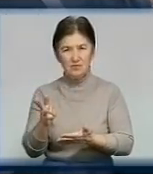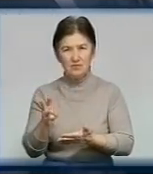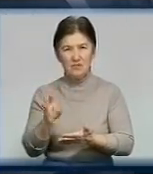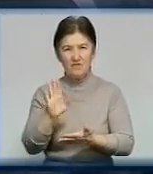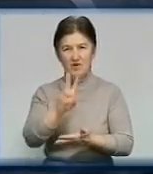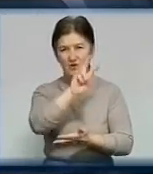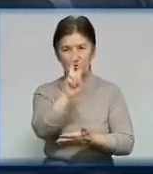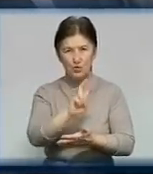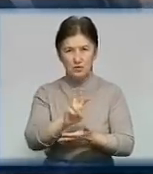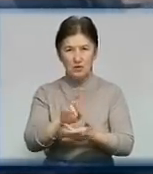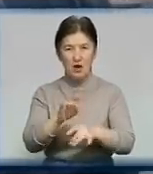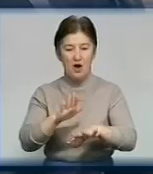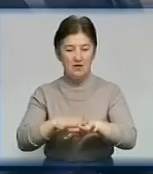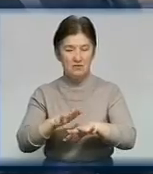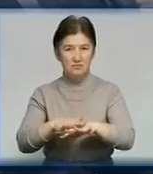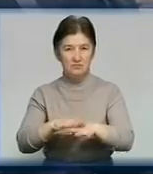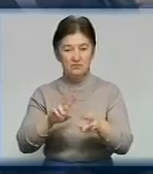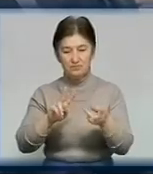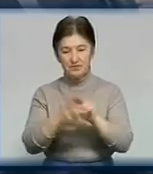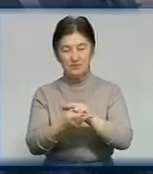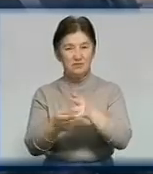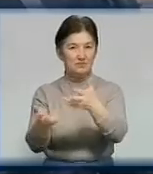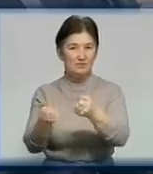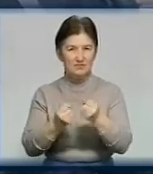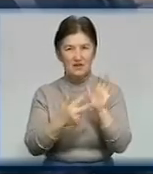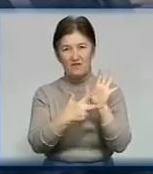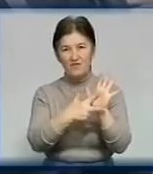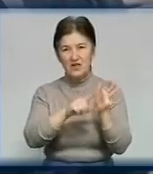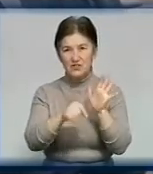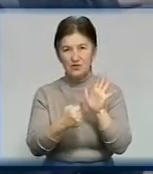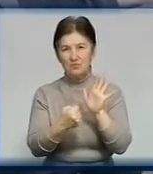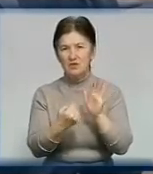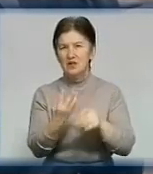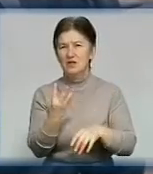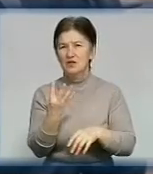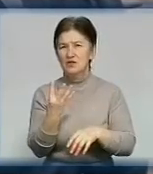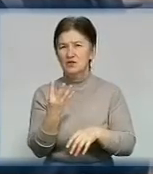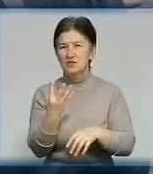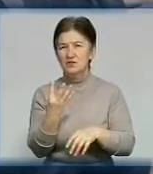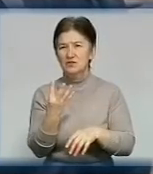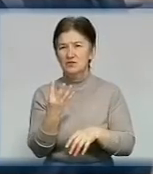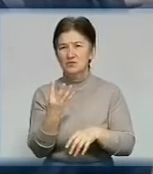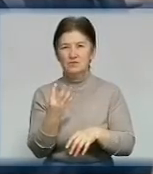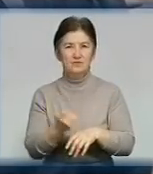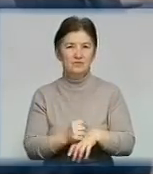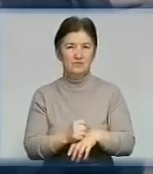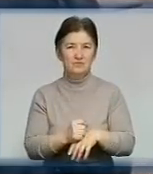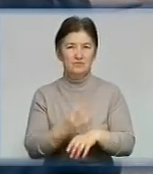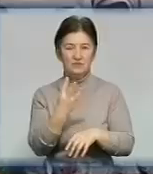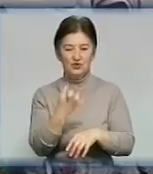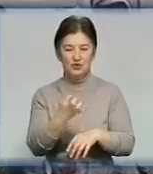доларах, а отримував гривни в керівденті. Зрахуванням того курсу 8 – це 450